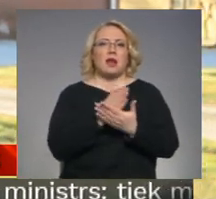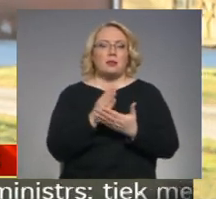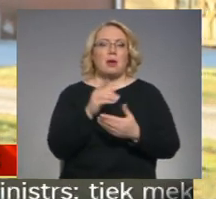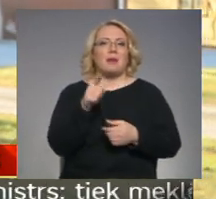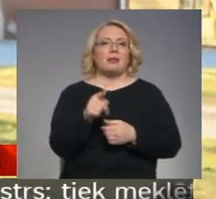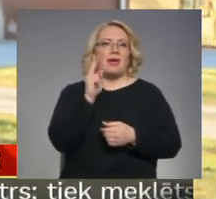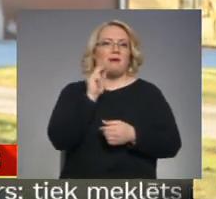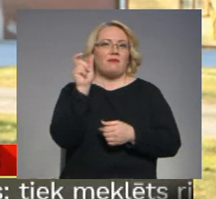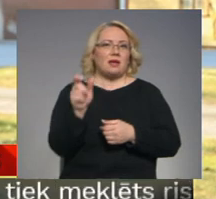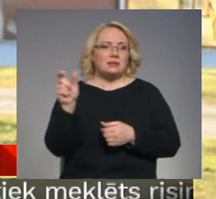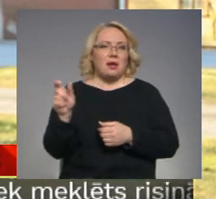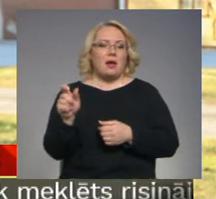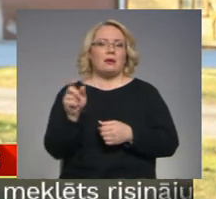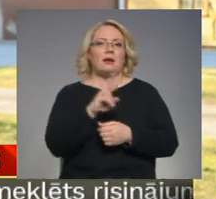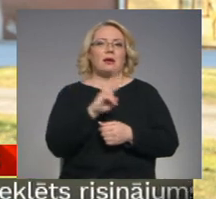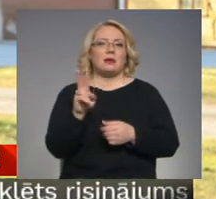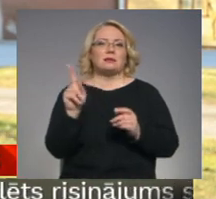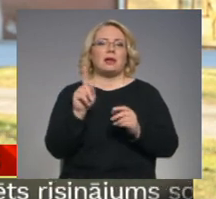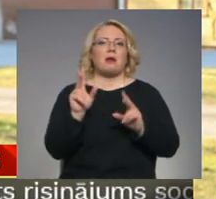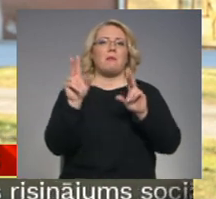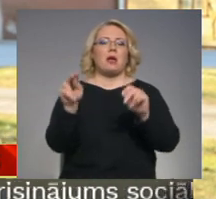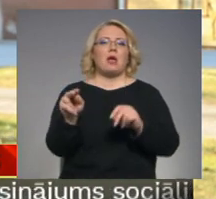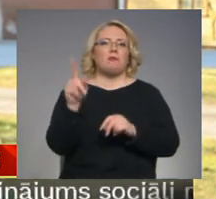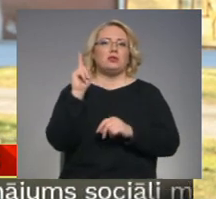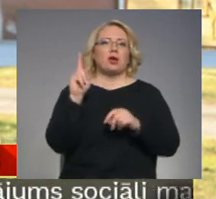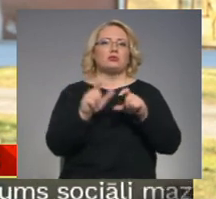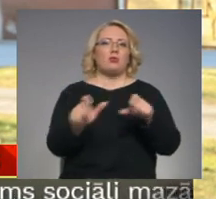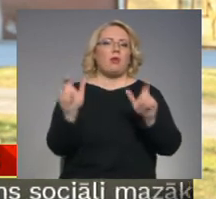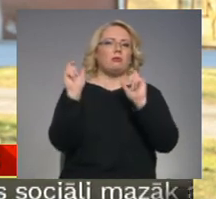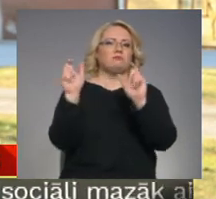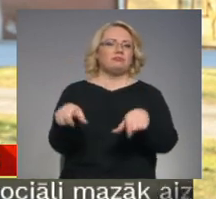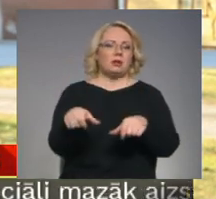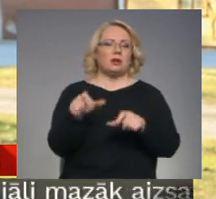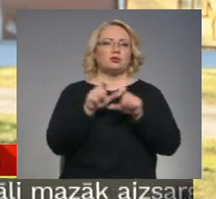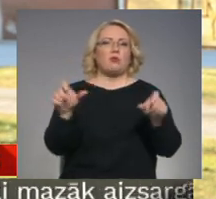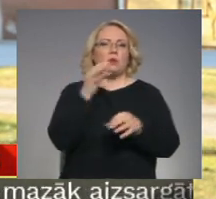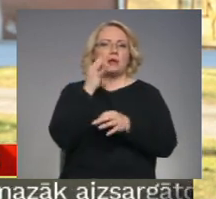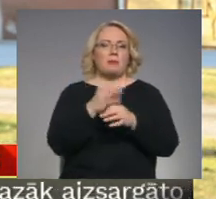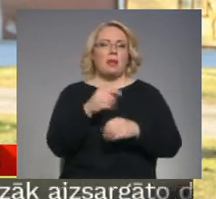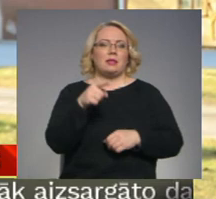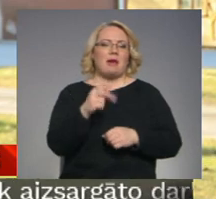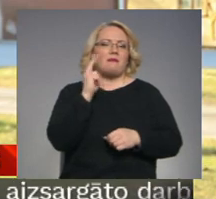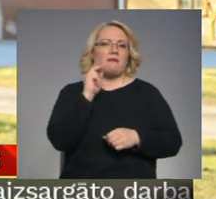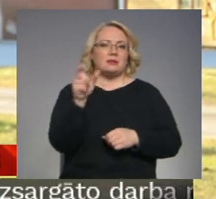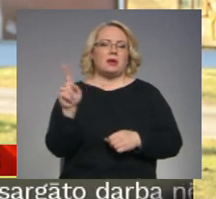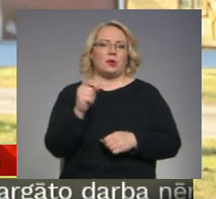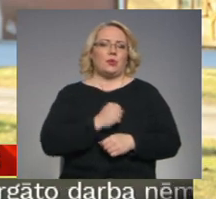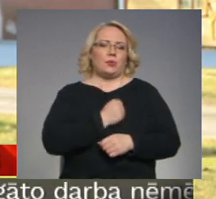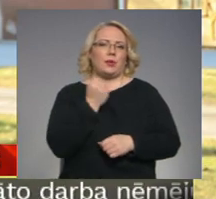vecāki, kas ir paļaušies tikai uz skolu, ka viss ir skolas atbildība, tad tiem vecākiem varētu būt